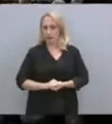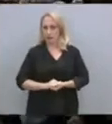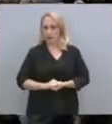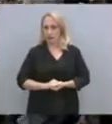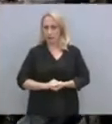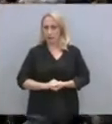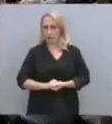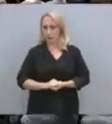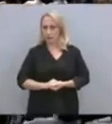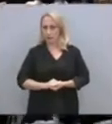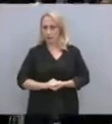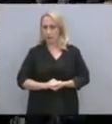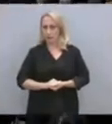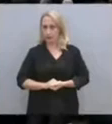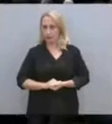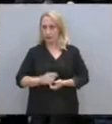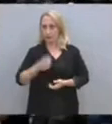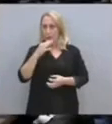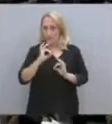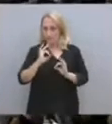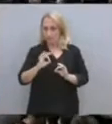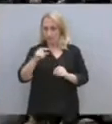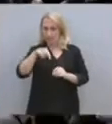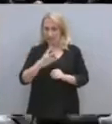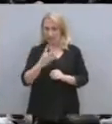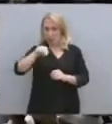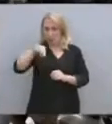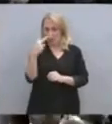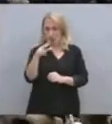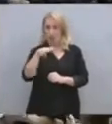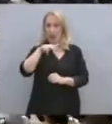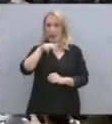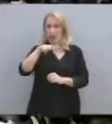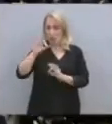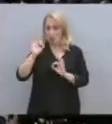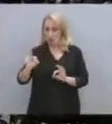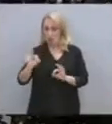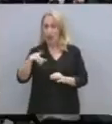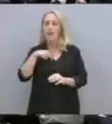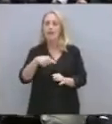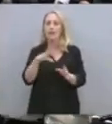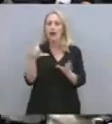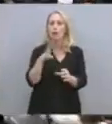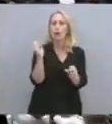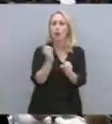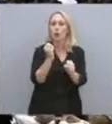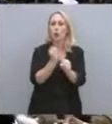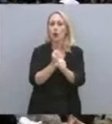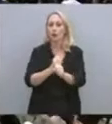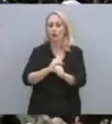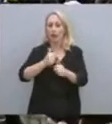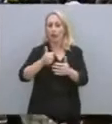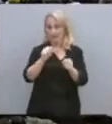ο δείχτης απασφόλησης έφτασε στα 4,2 εκατομμύρια. Μόνο στο πρώτο εξάμεινο του 2022